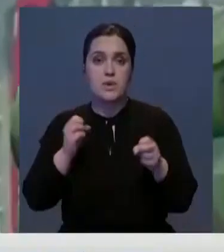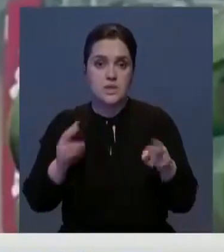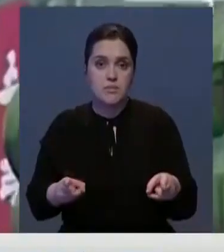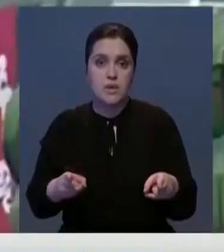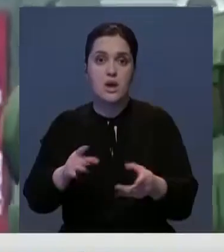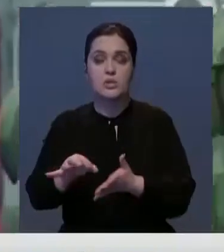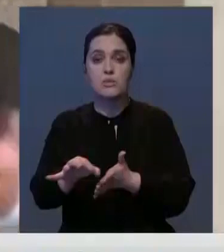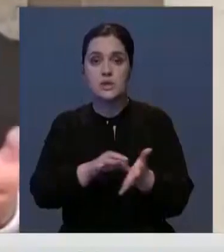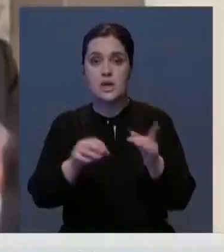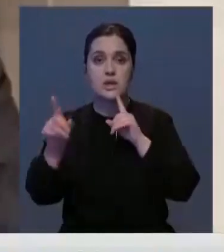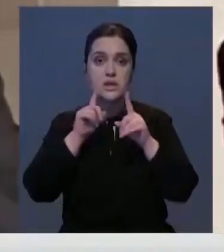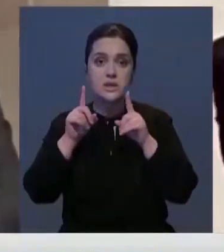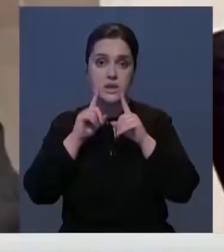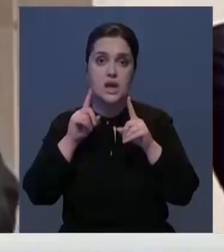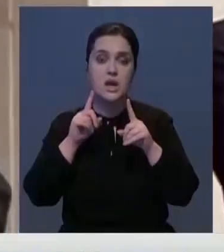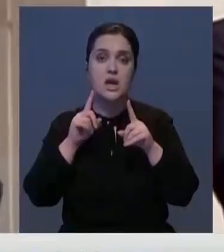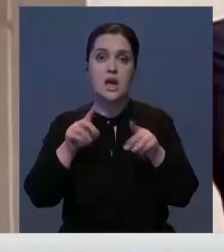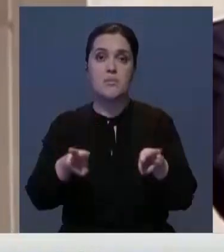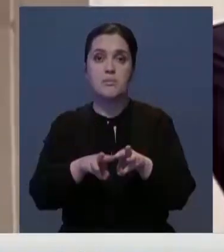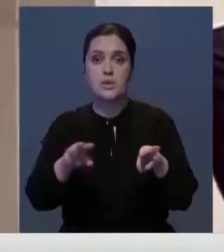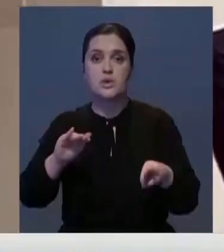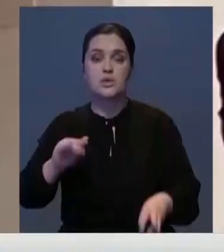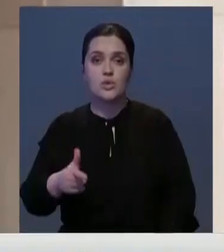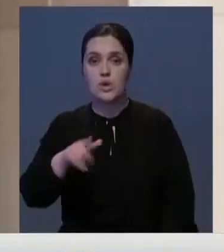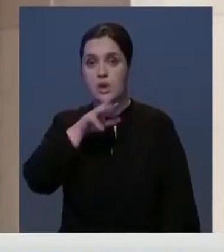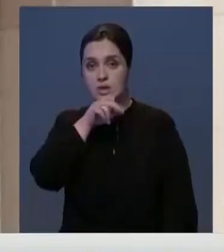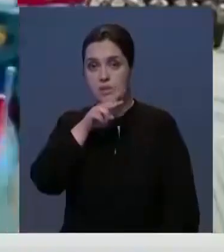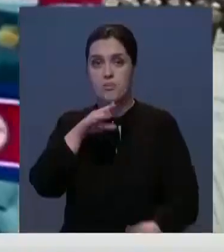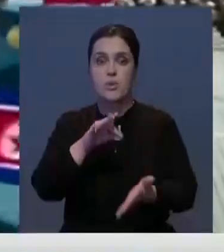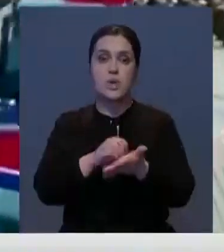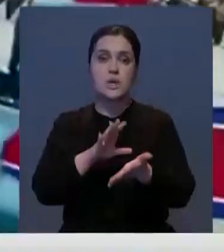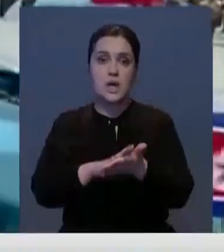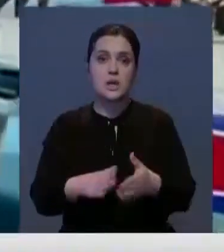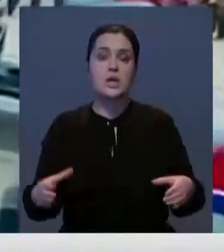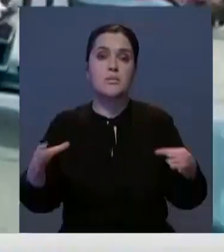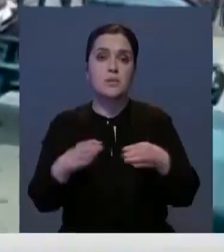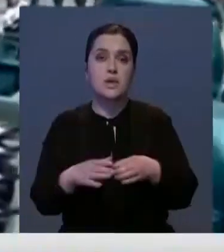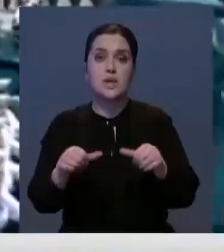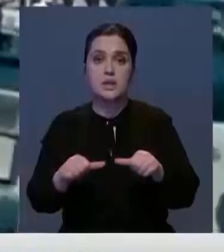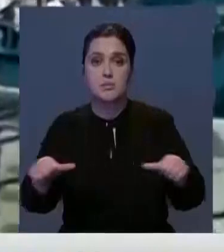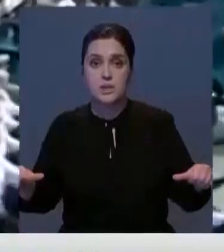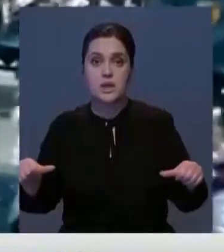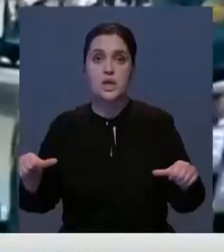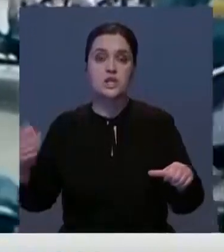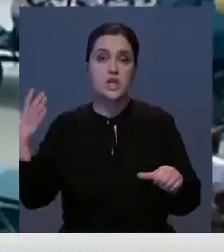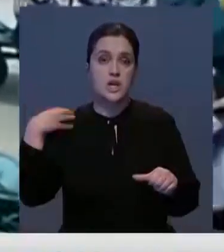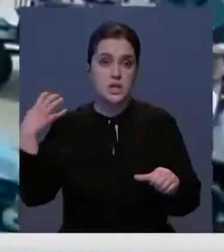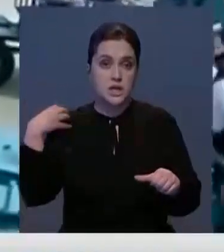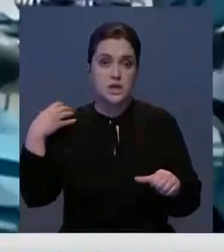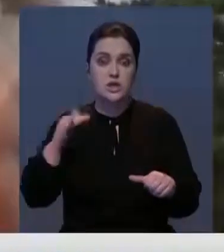безопасности. Кроме того, экстренное совещание созвало и правительство Южной Кореи. По данным Объединенного комитета